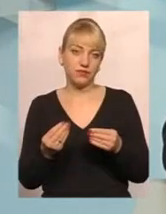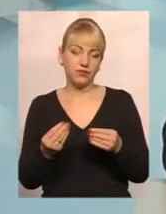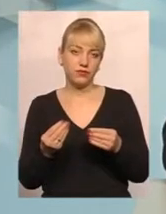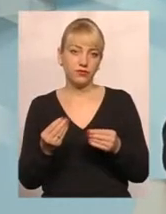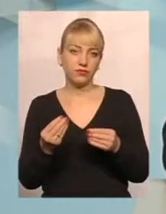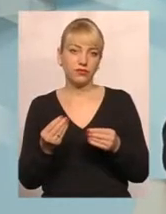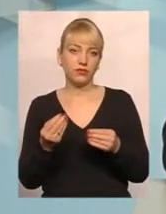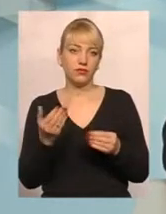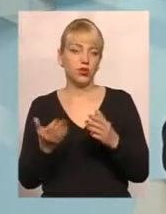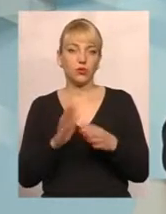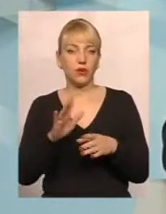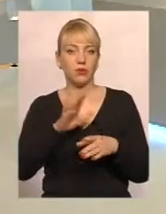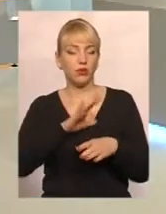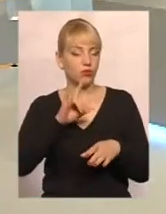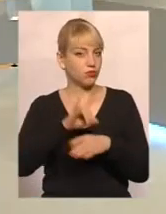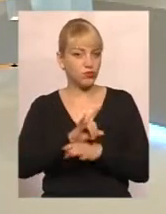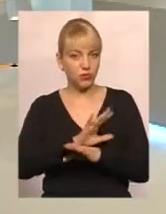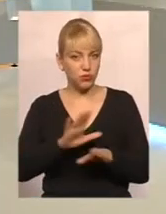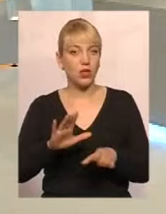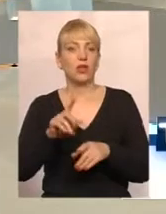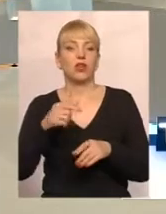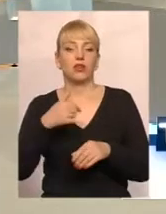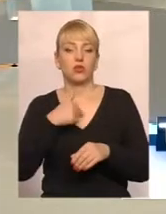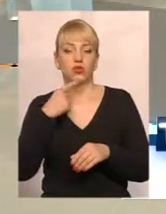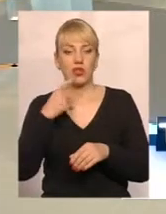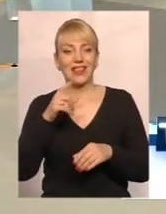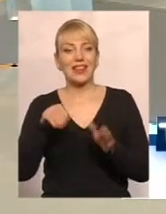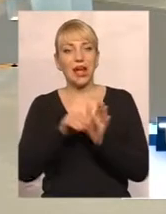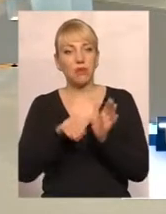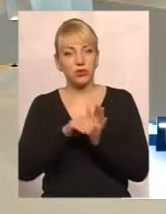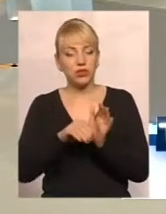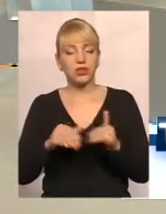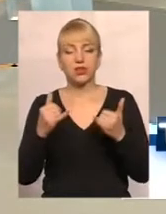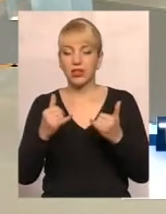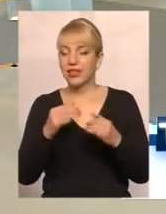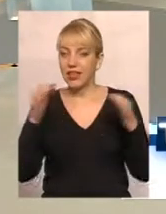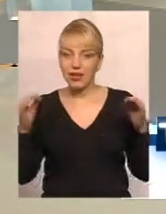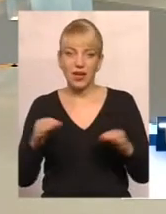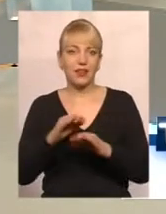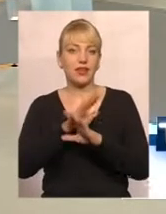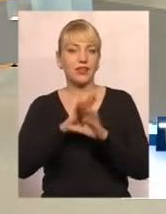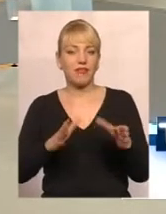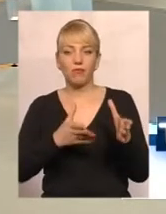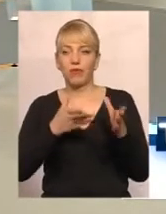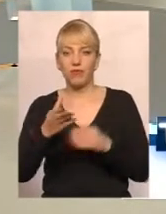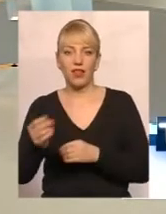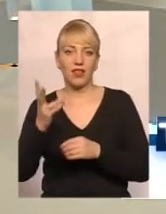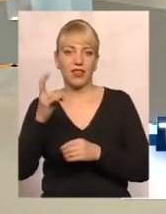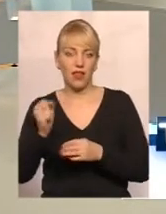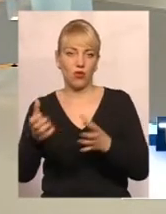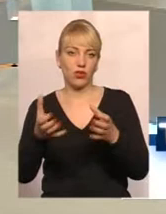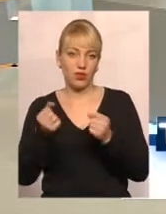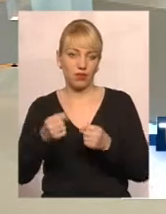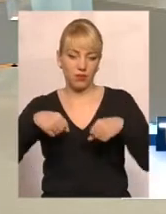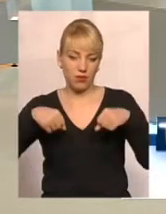вводити в оману, людей хочуть зазначити, що депозити ніяким чином, наявність депозиту ніяким чином не впливає на